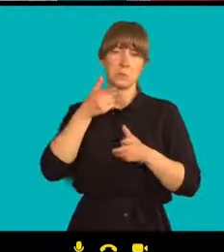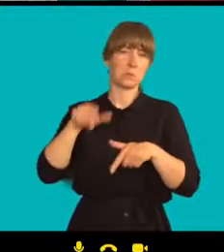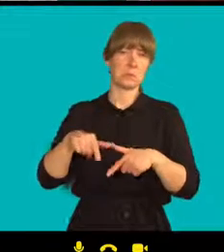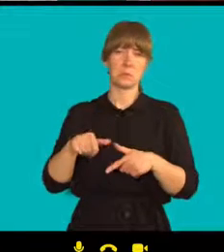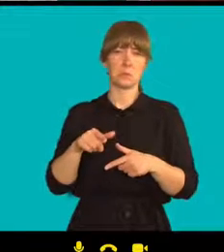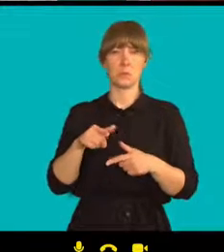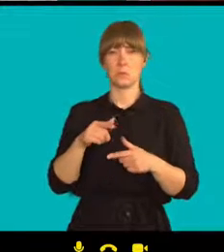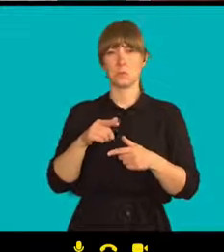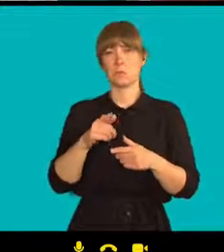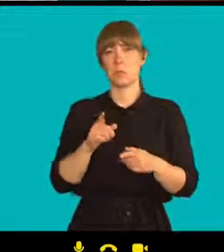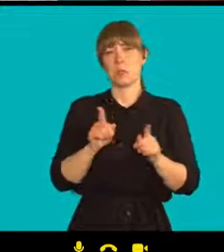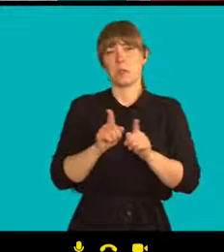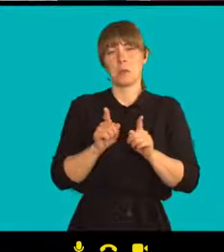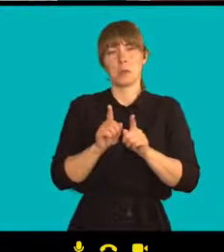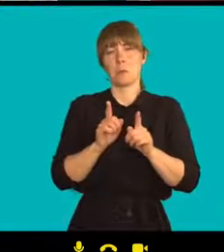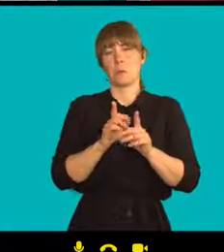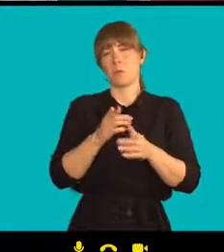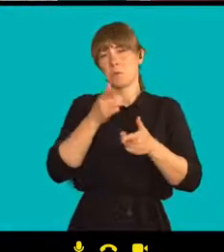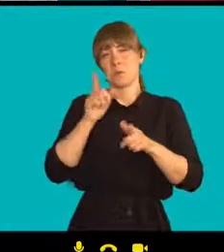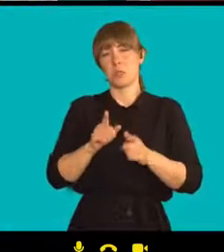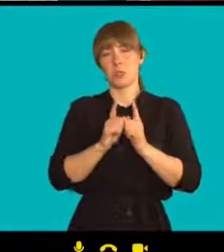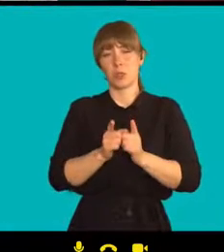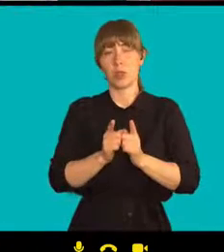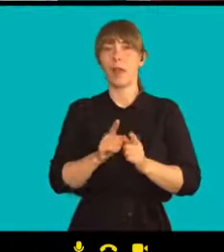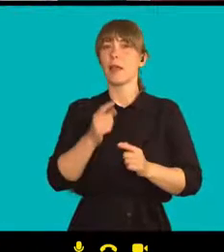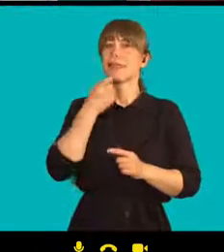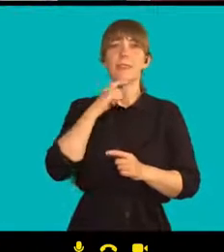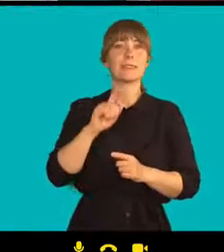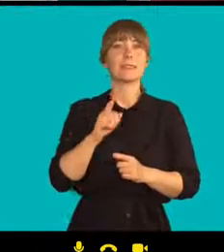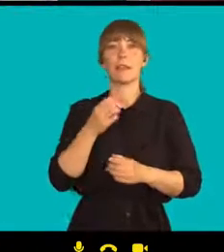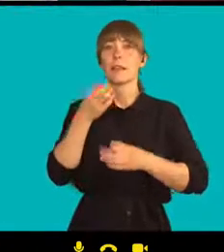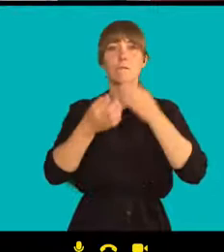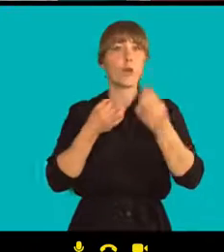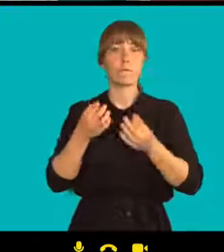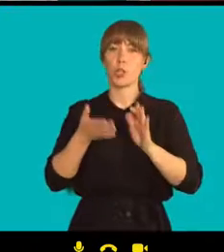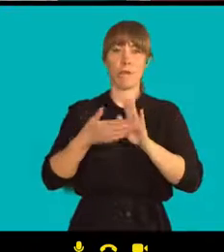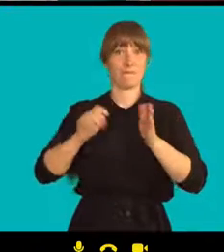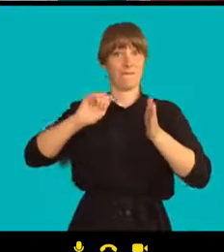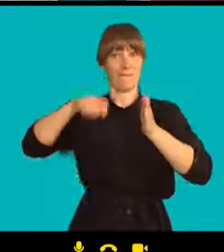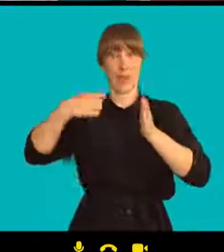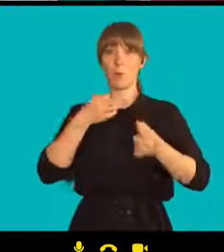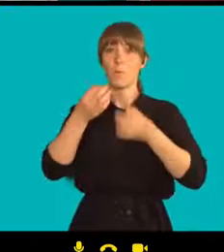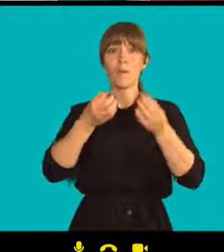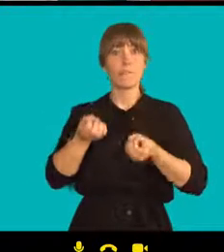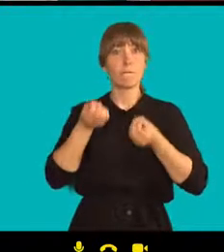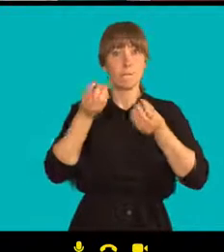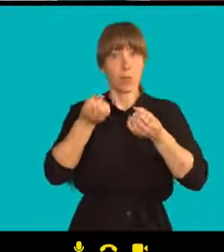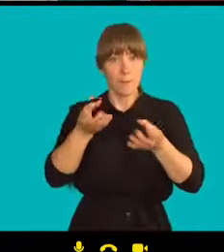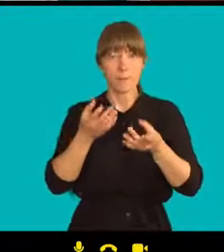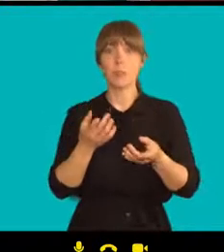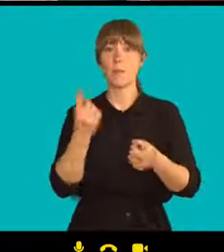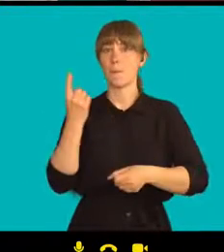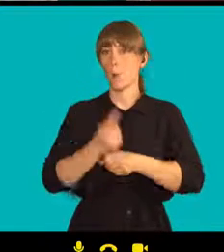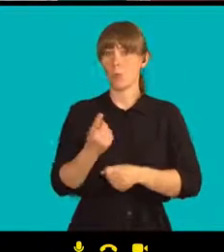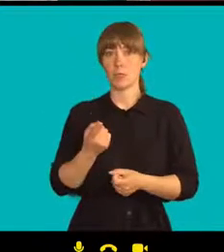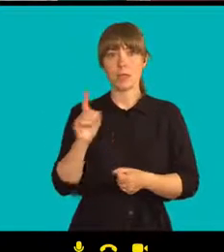cíl, aby to nebyl informační film, ale by to byla reflexe toho, co se